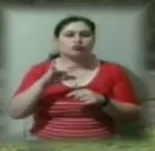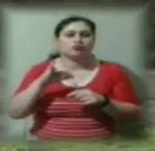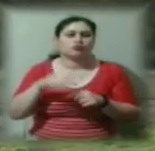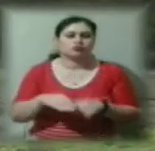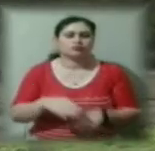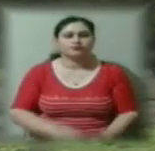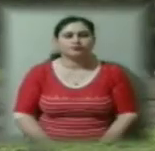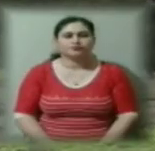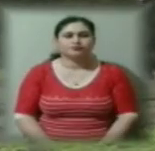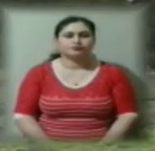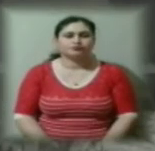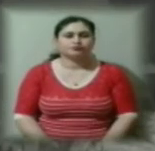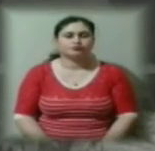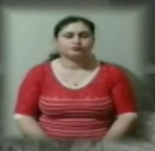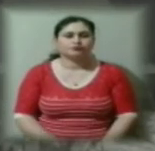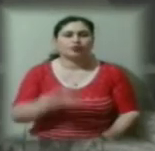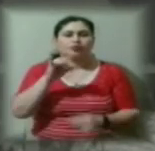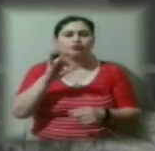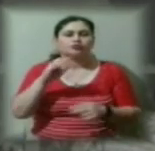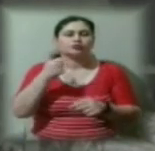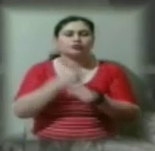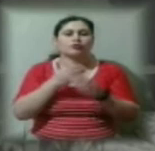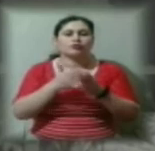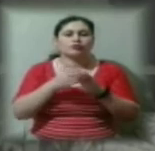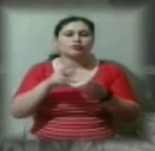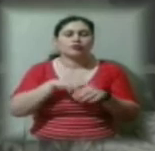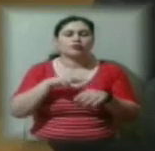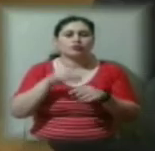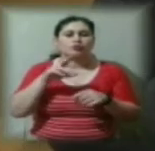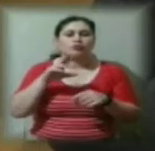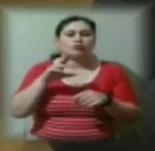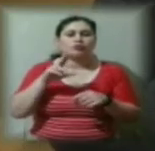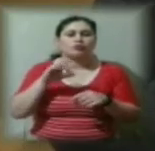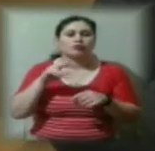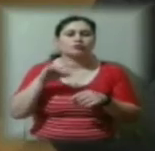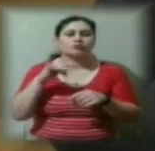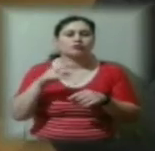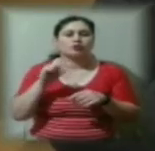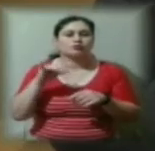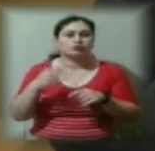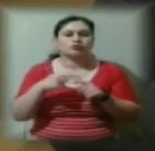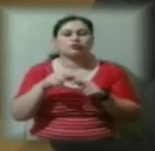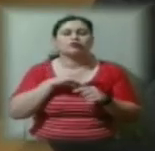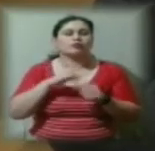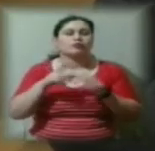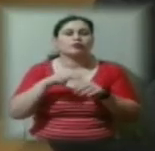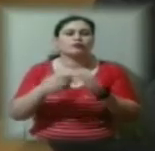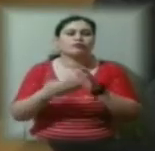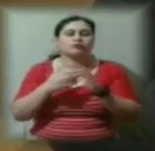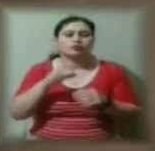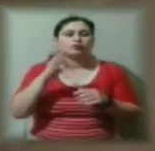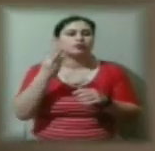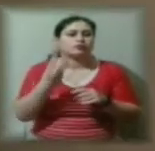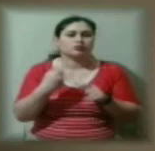Очільник корабельного відділення Херсонської поліції Андрій Сколівок говорить, що поліцію тоді викликав лікар швидкої. За попереднім висновком